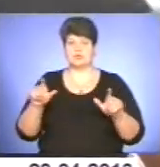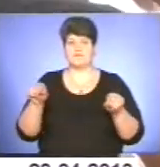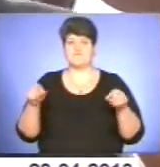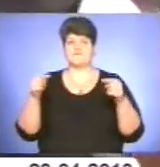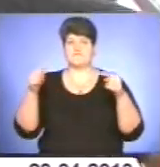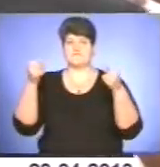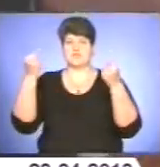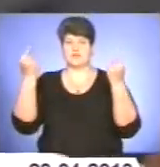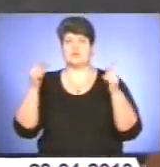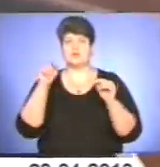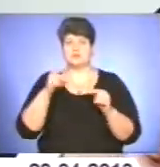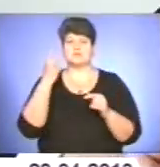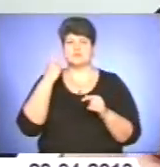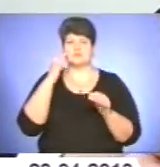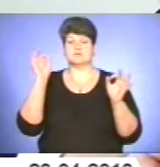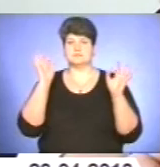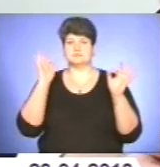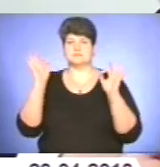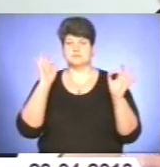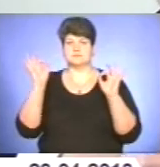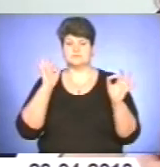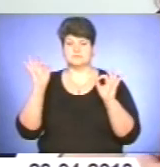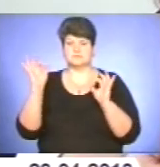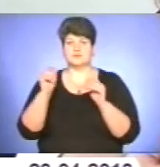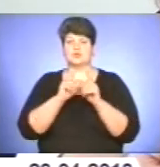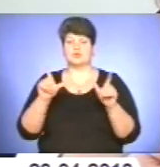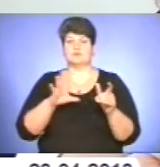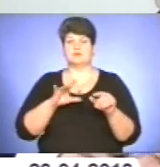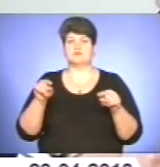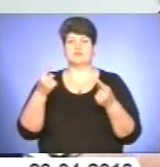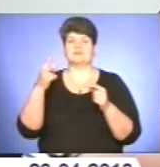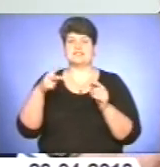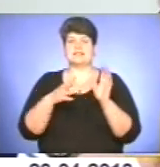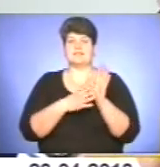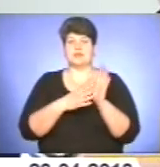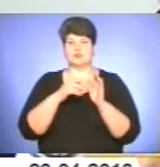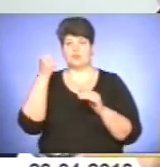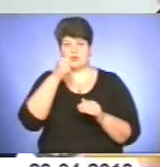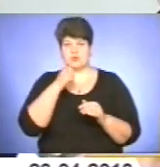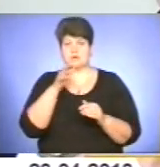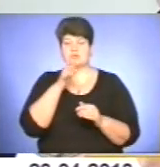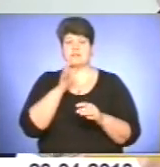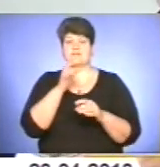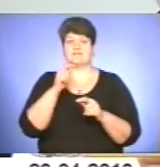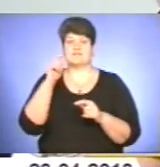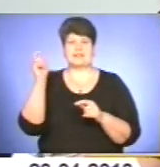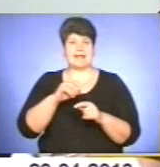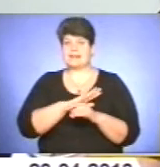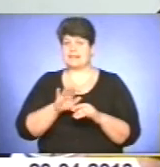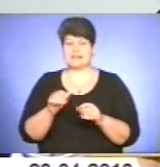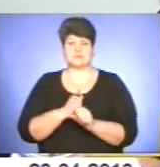І тут щодня лунала музика. Школа була заснована в 1929 році. Під час війни вона не працювала. І